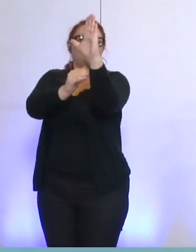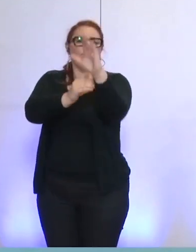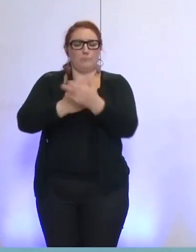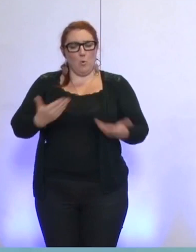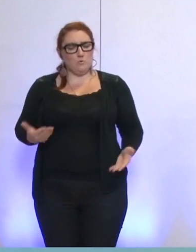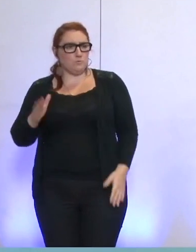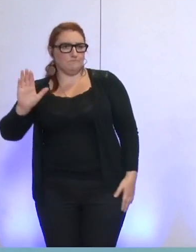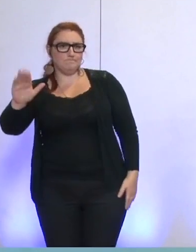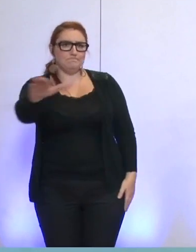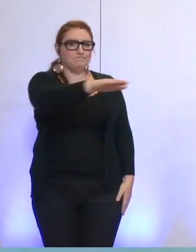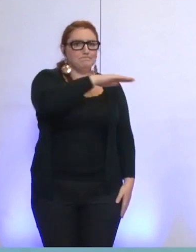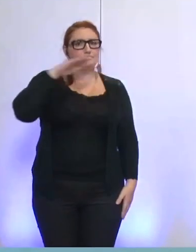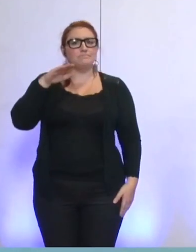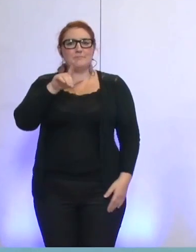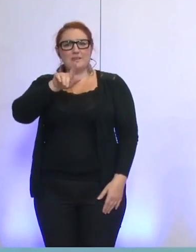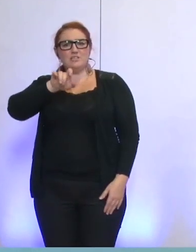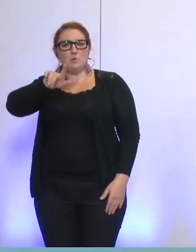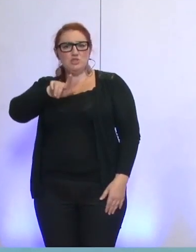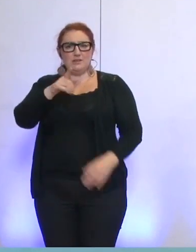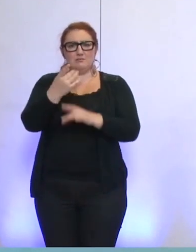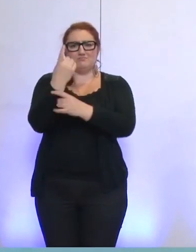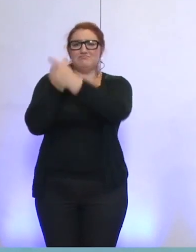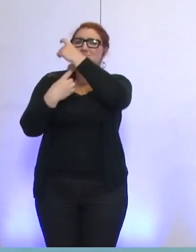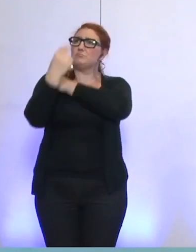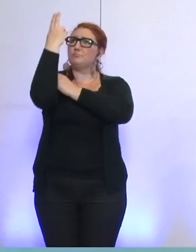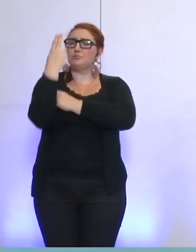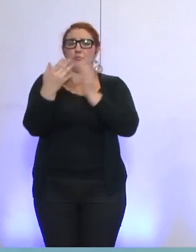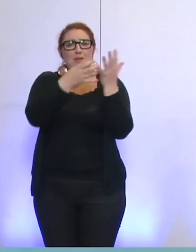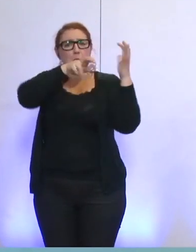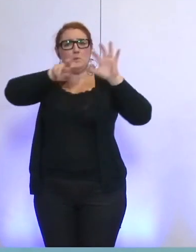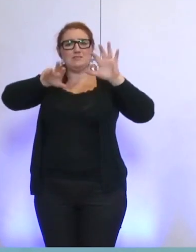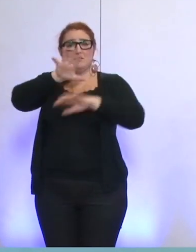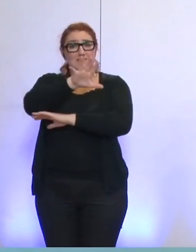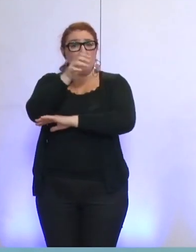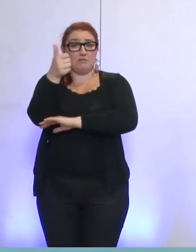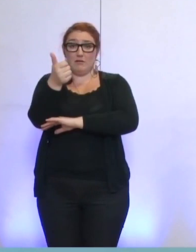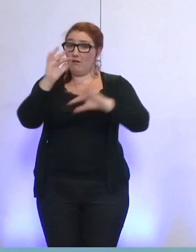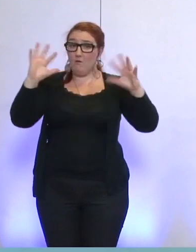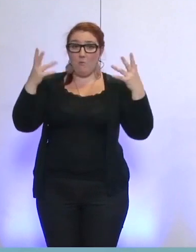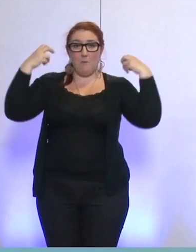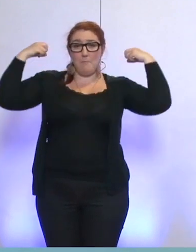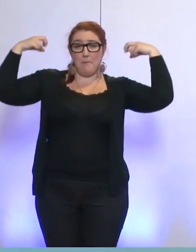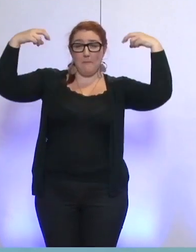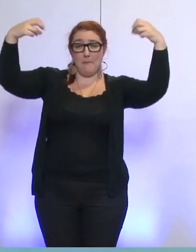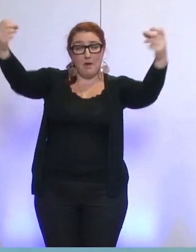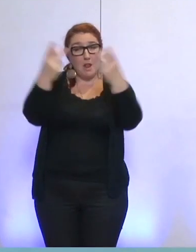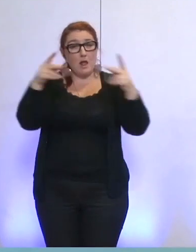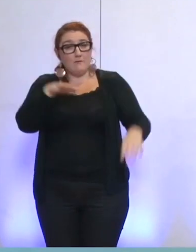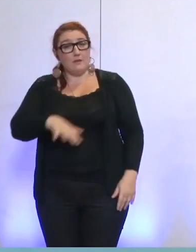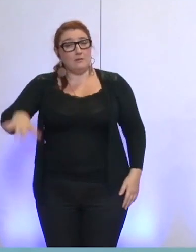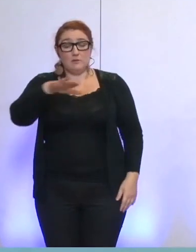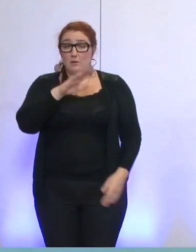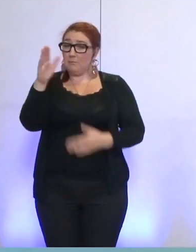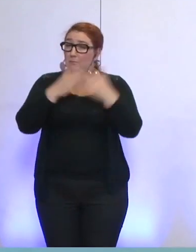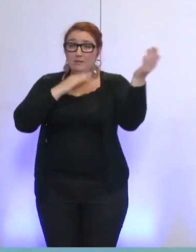L'histoire de GEG a commencé en 1851 avec l'éclairage public de la ville. L'éclairage public est un des cœurs de métier de